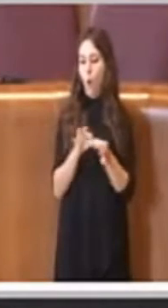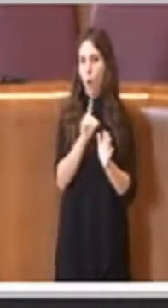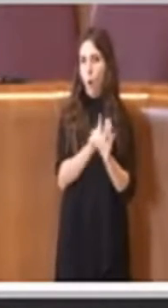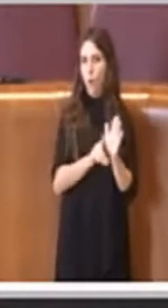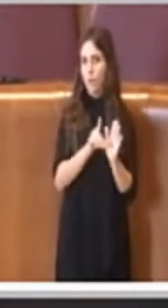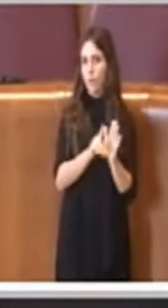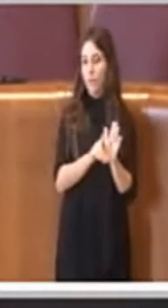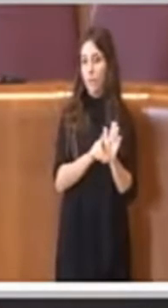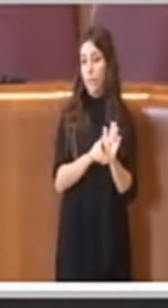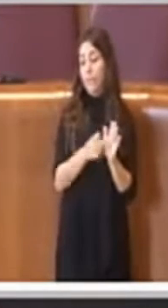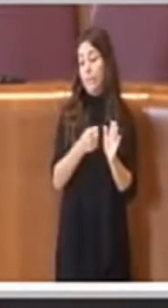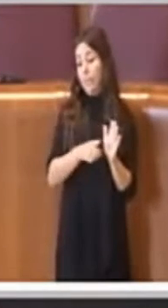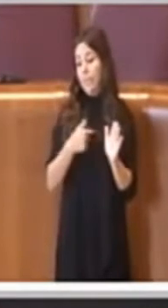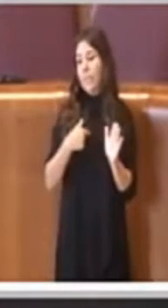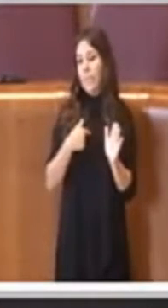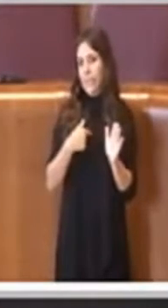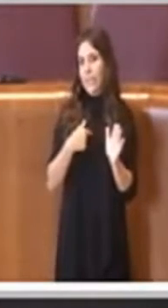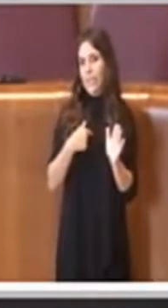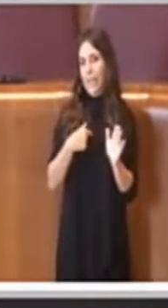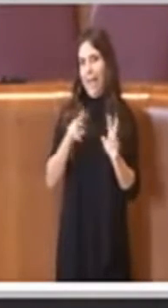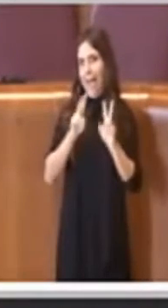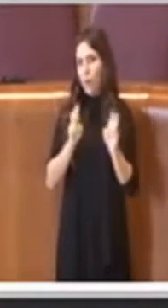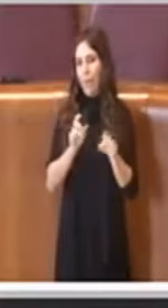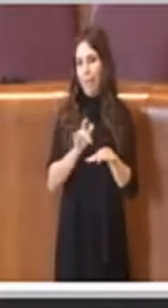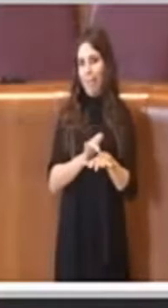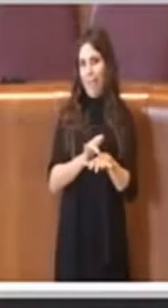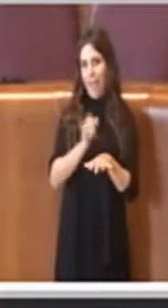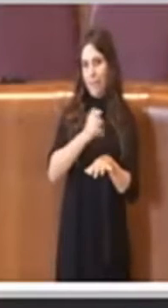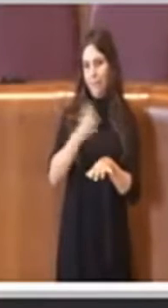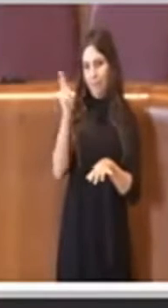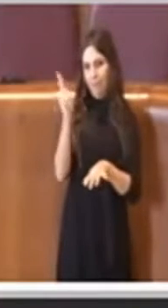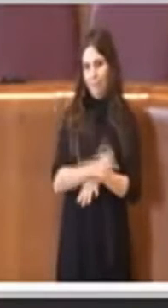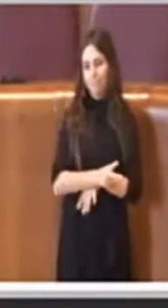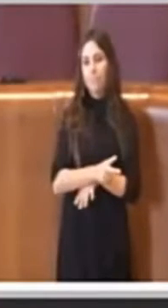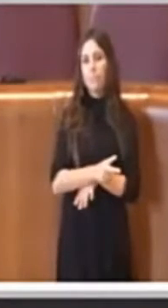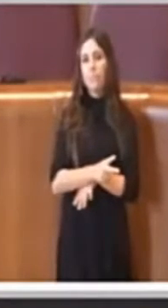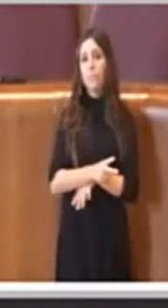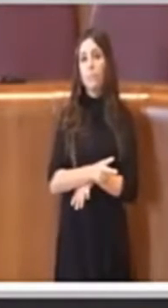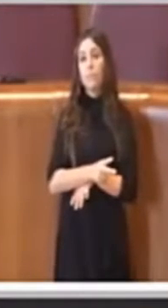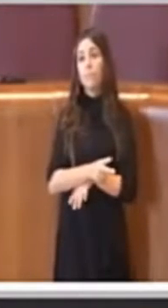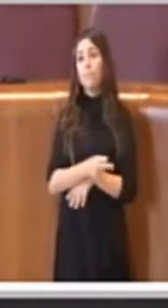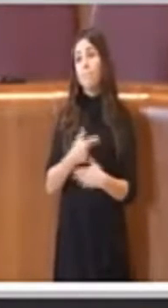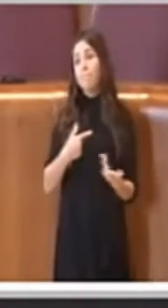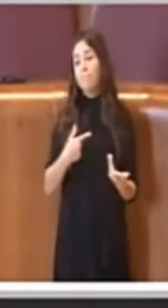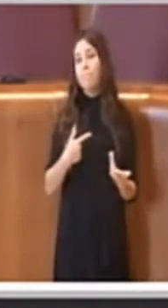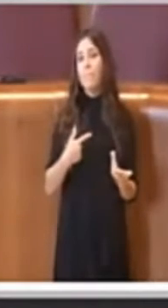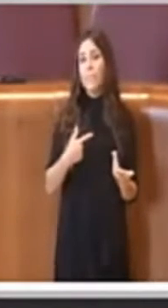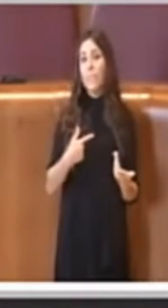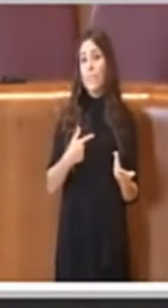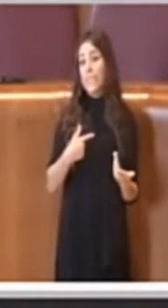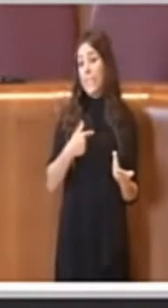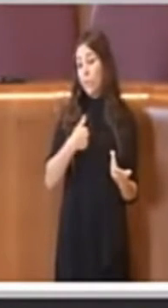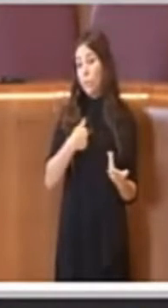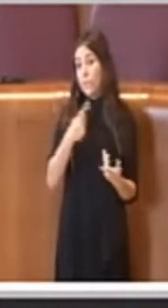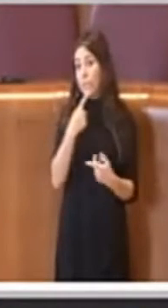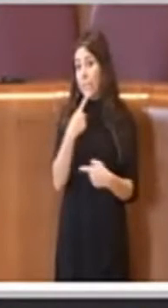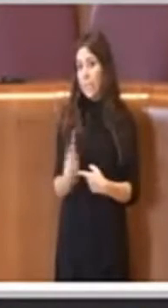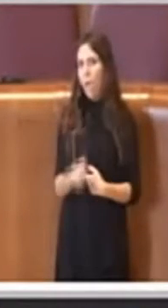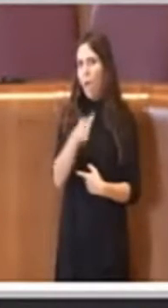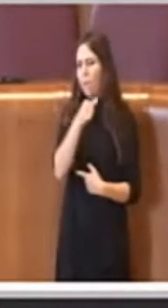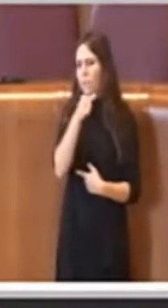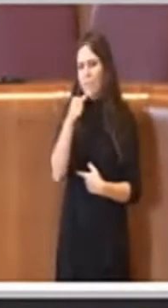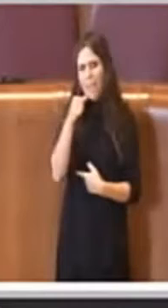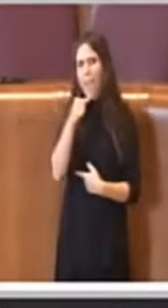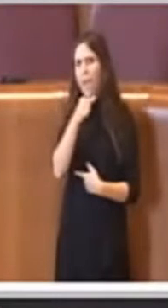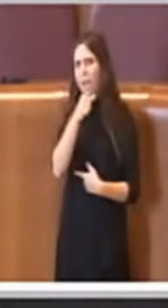passaggio veramente delicato, io dico che sarebbe opportuno anche un po' per carità, poi